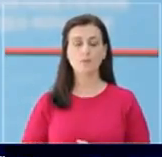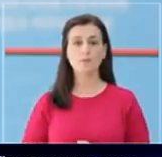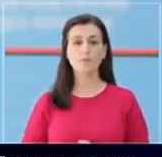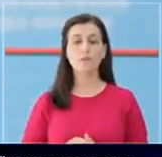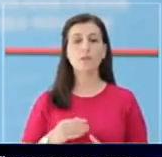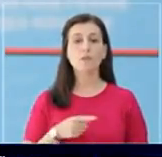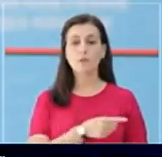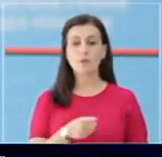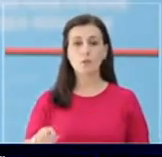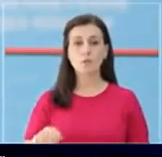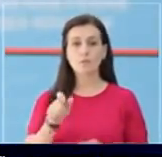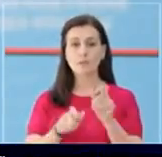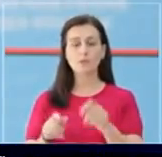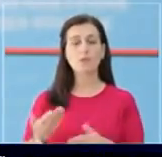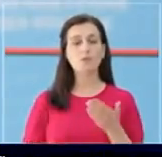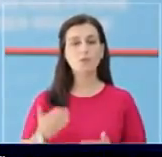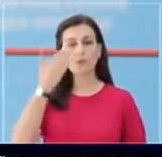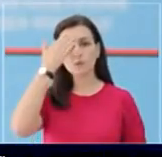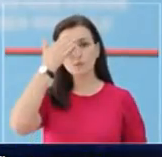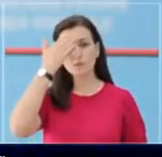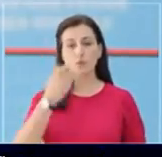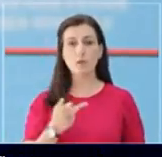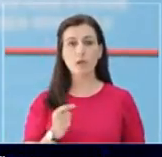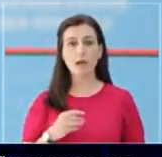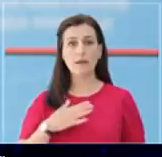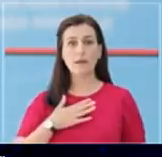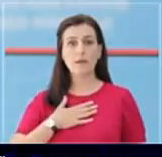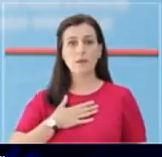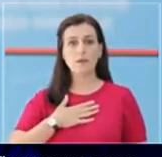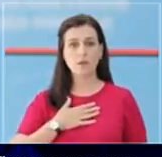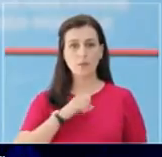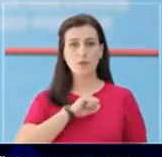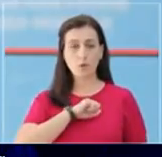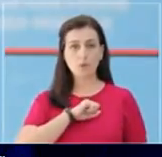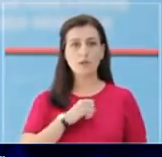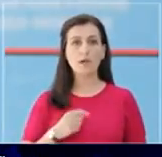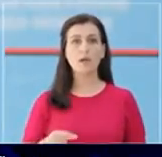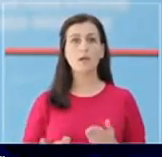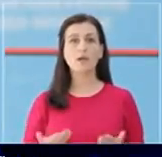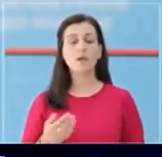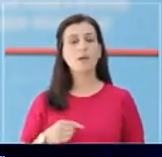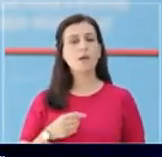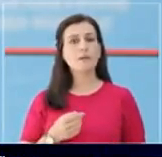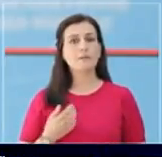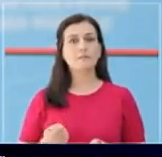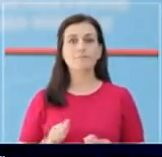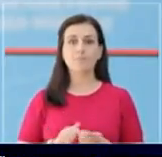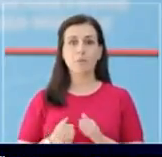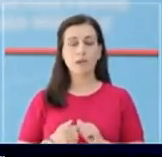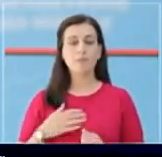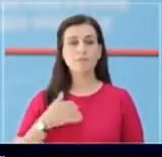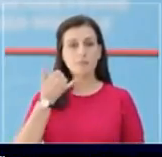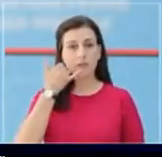qytetarët që të mos neglizhojnë shënjate COVID-19 dhe në rast se ndjehen jo mirë, të